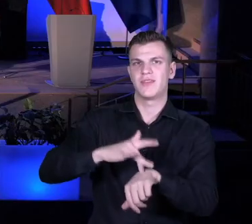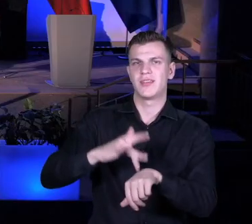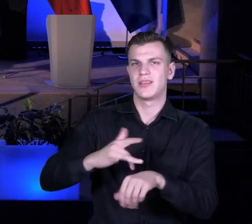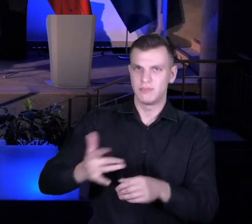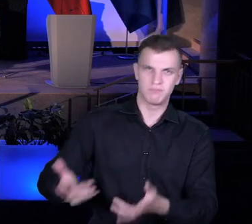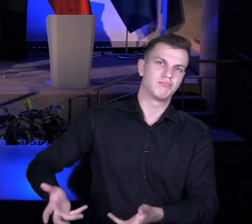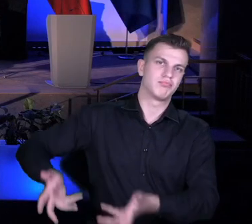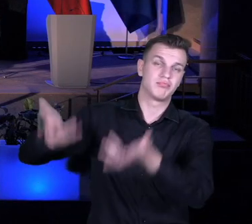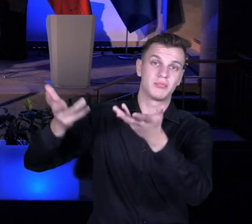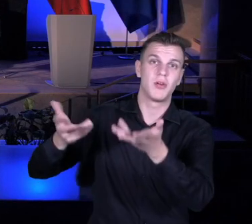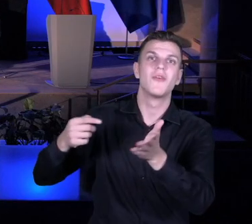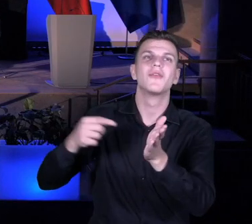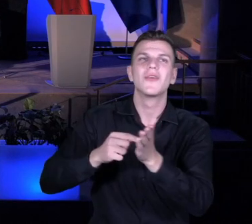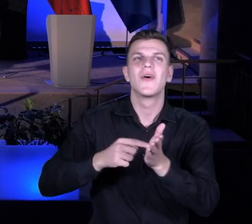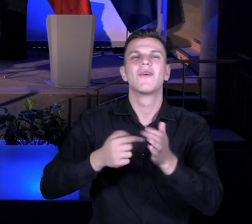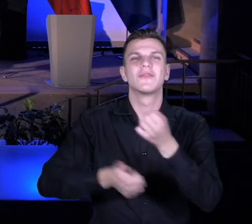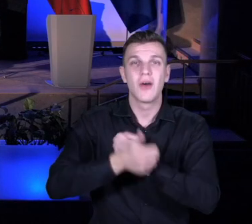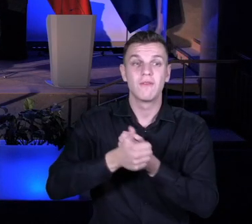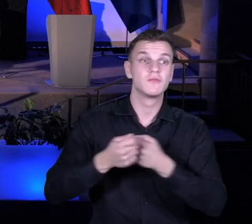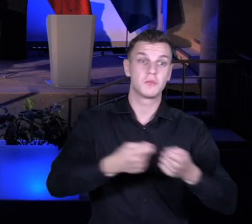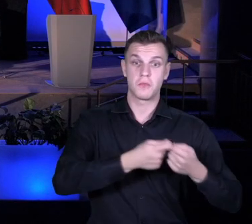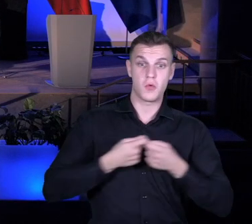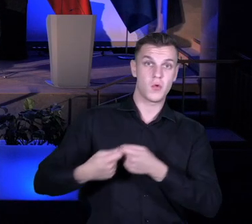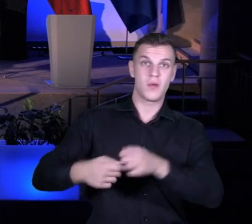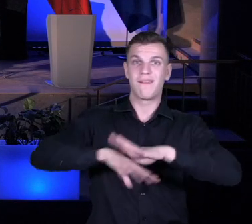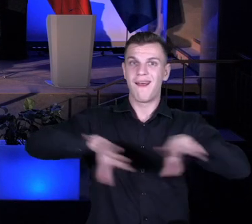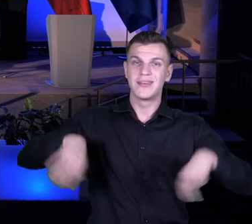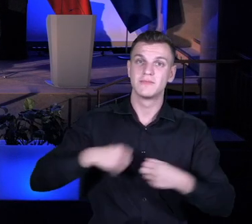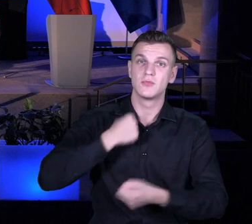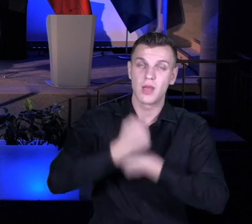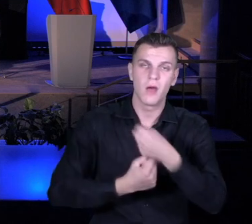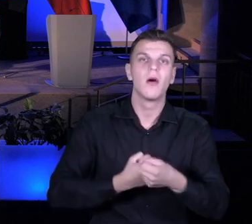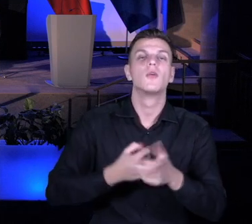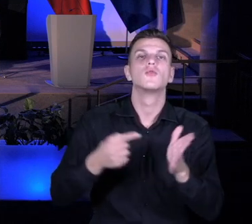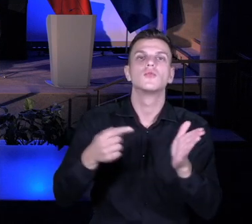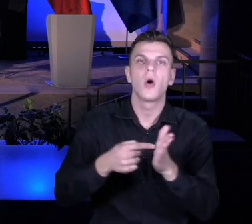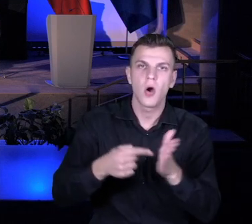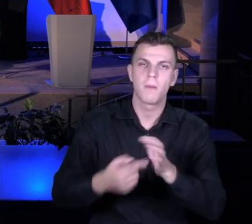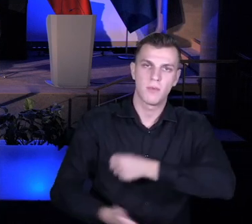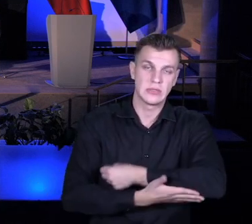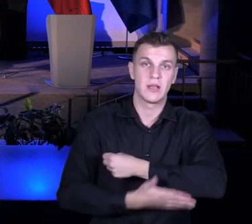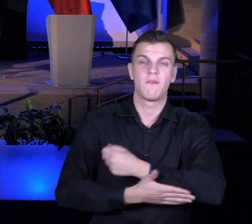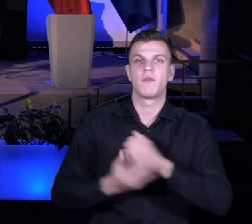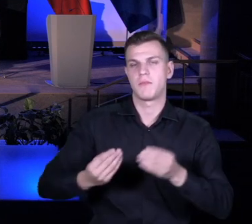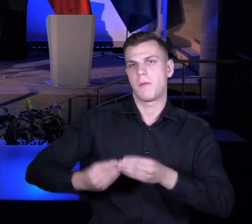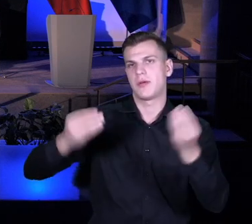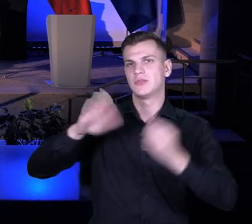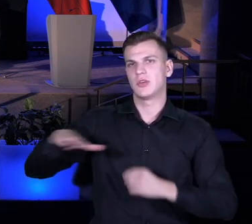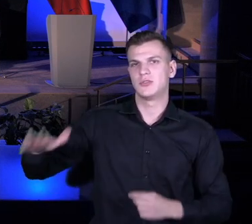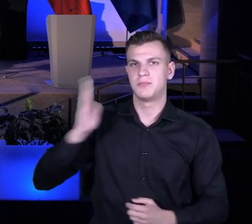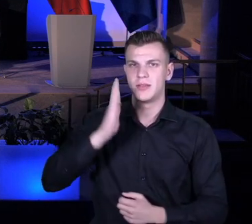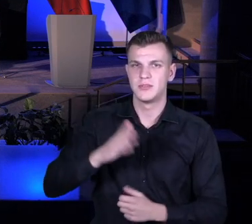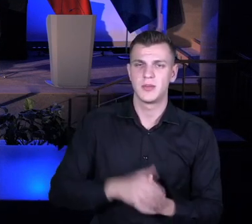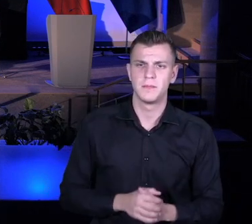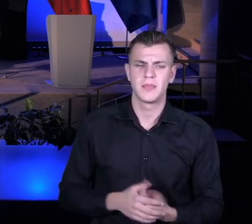współpraca jest kluczem do poprawy procesów uczenia się i teraz co